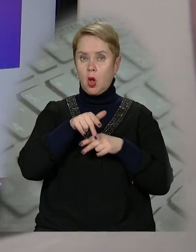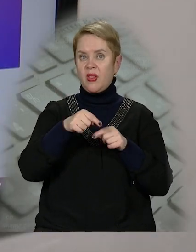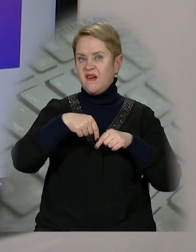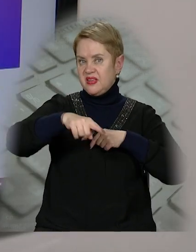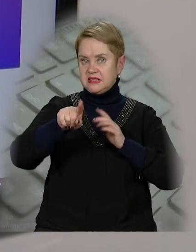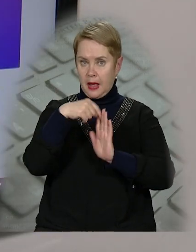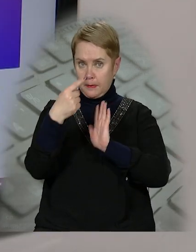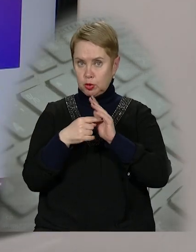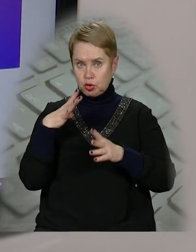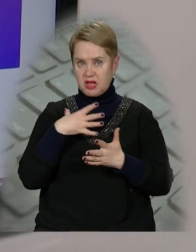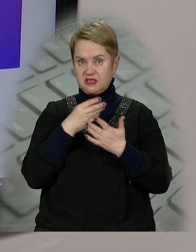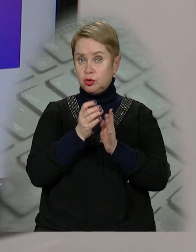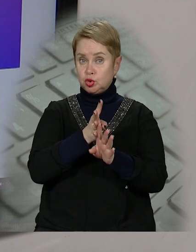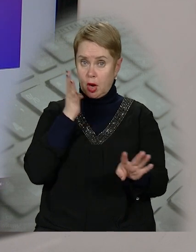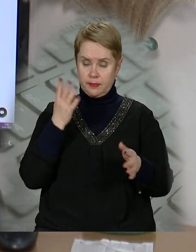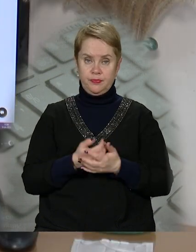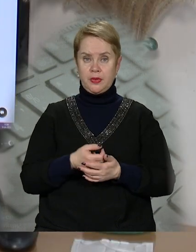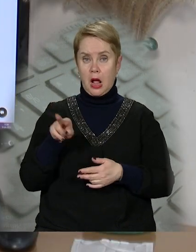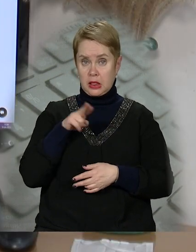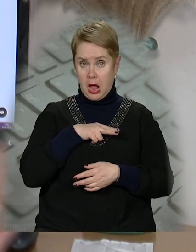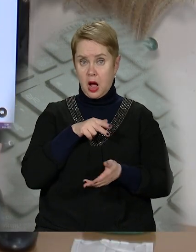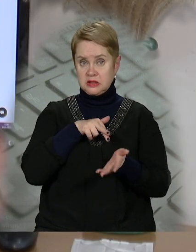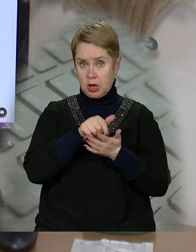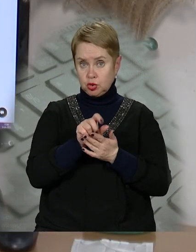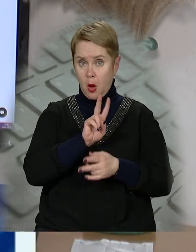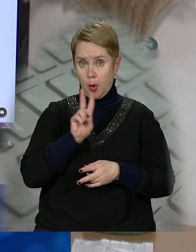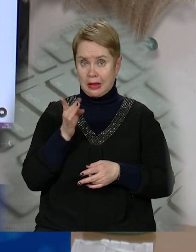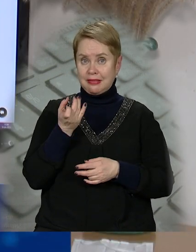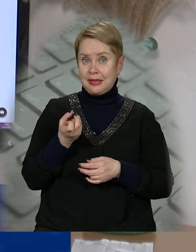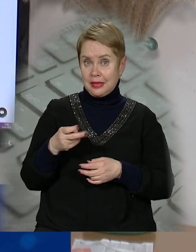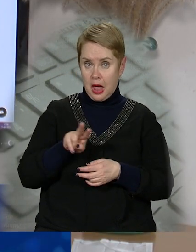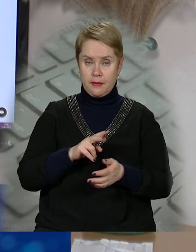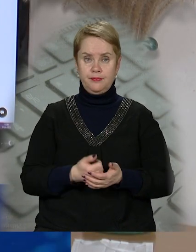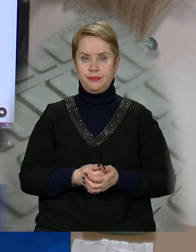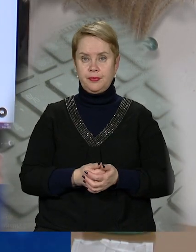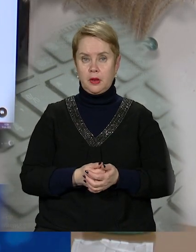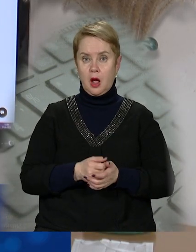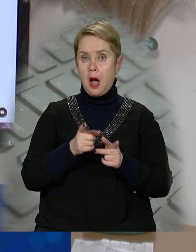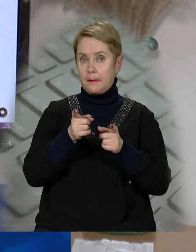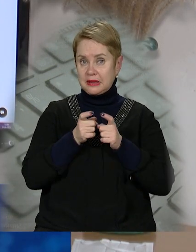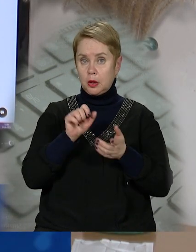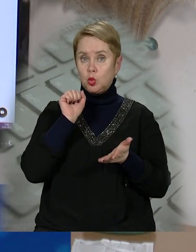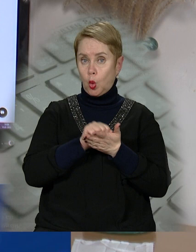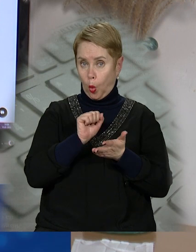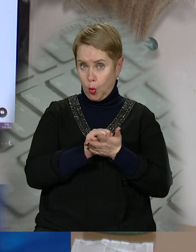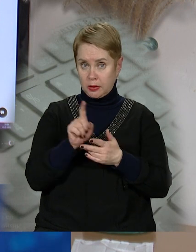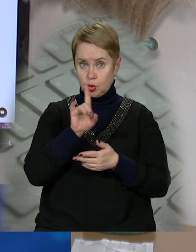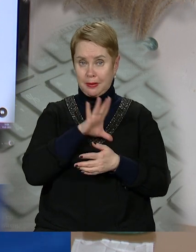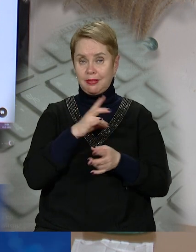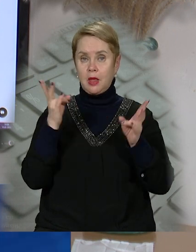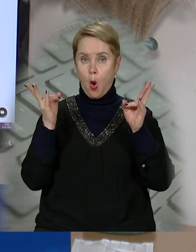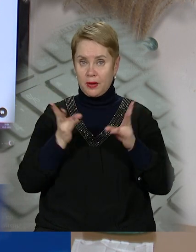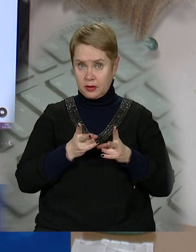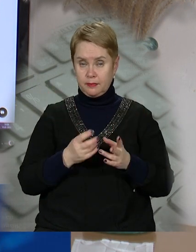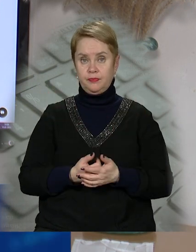долати відстань містом та чекати своєї черги. Я зайшла на портал Дія, підтянула документи, які були